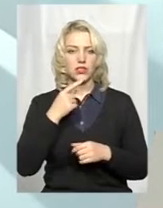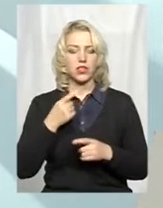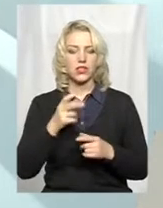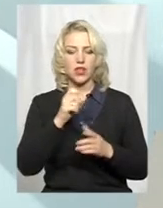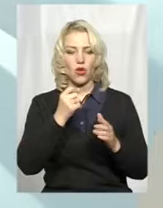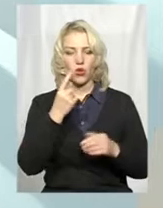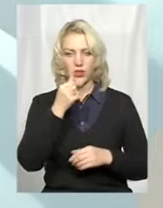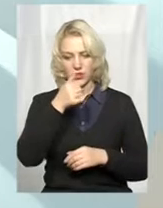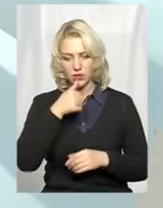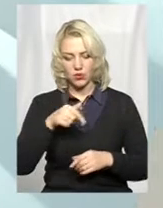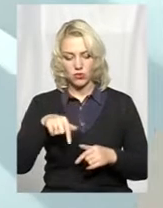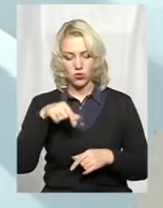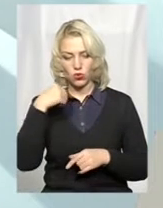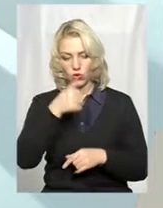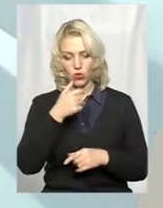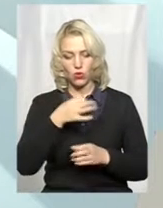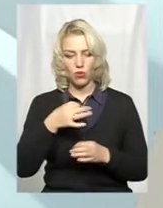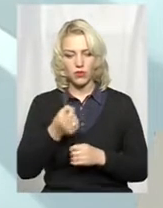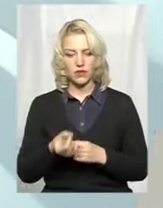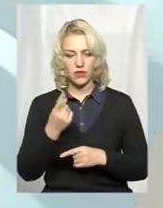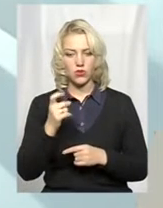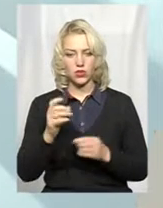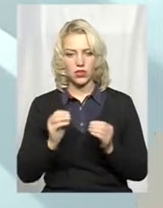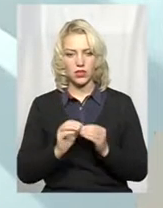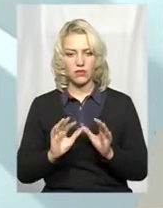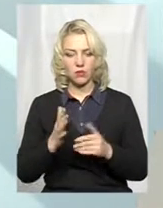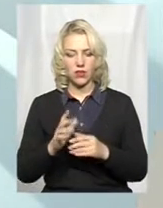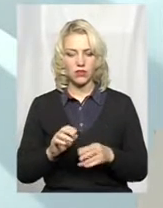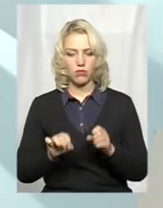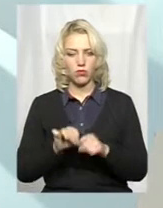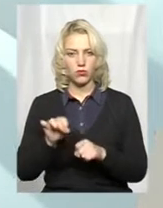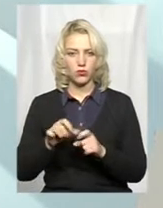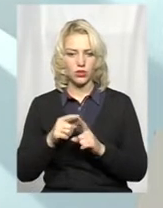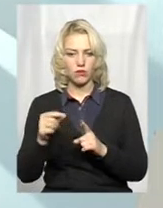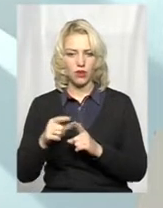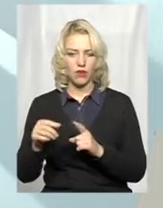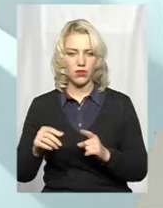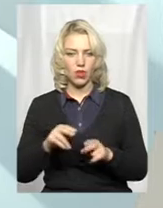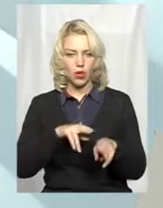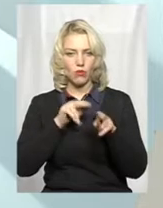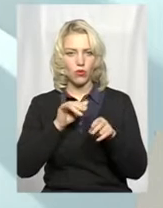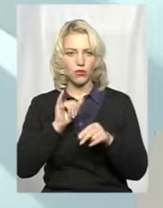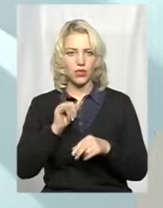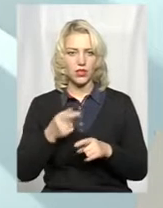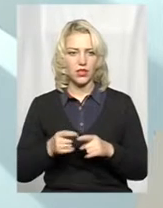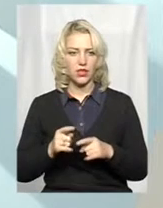місяців цього року в області виявлено 110 випадків порушень правил полювання, і